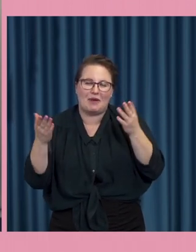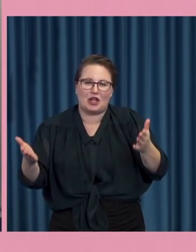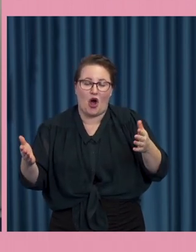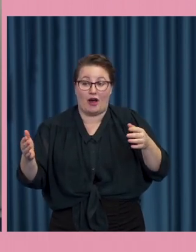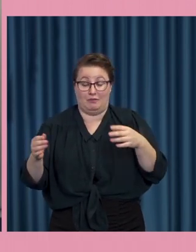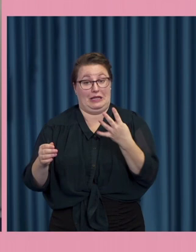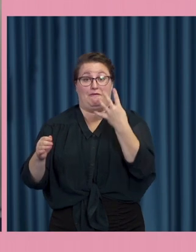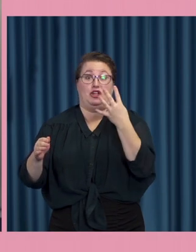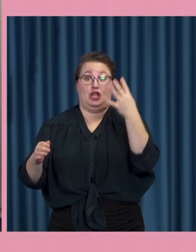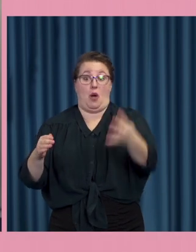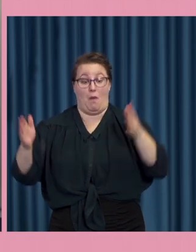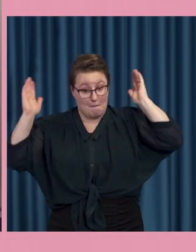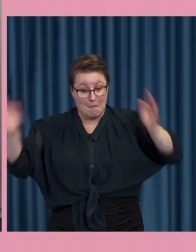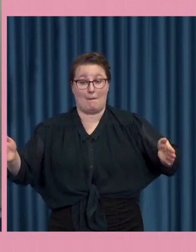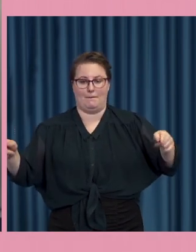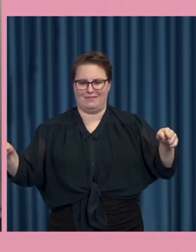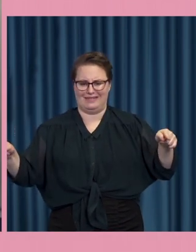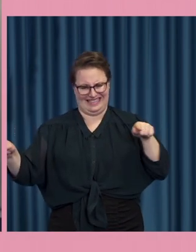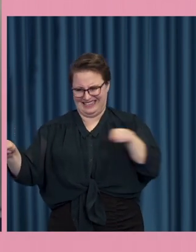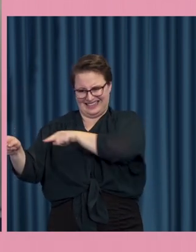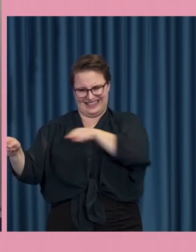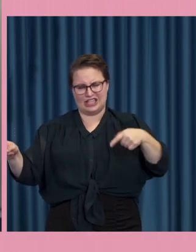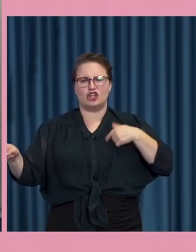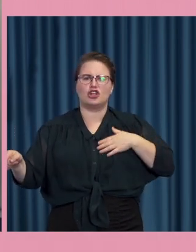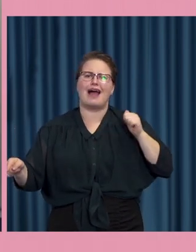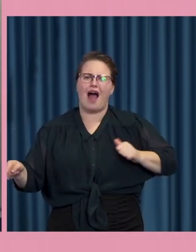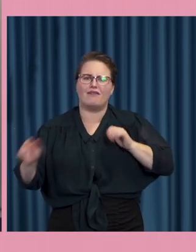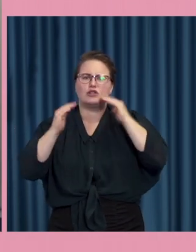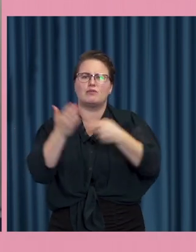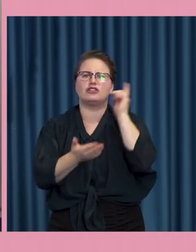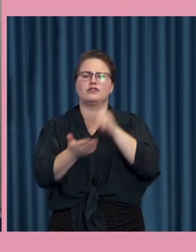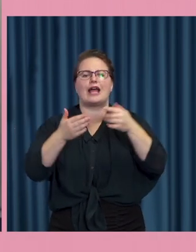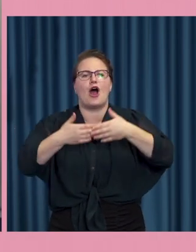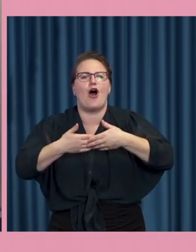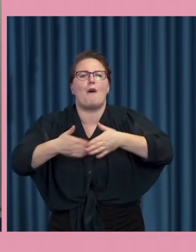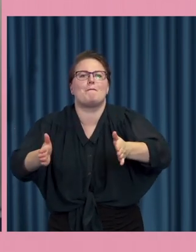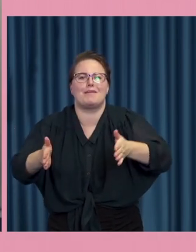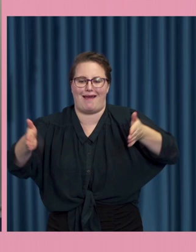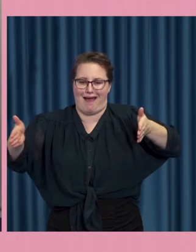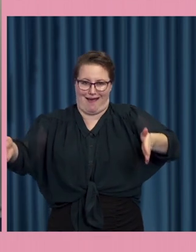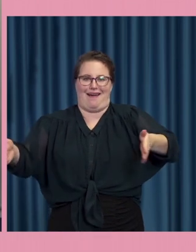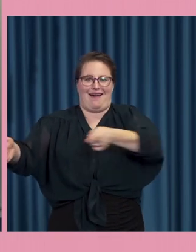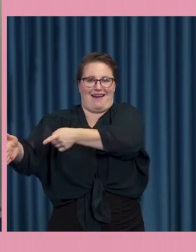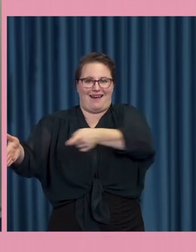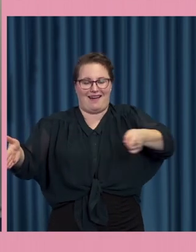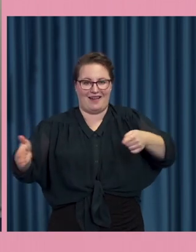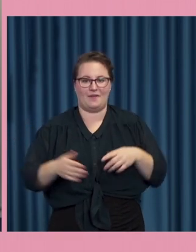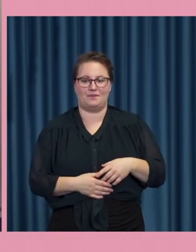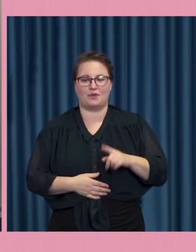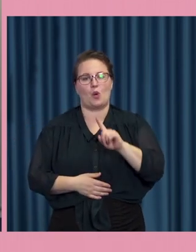hög grad använda sociala medier för att öppna upp för folk men sen är det ju då den fråga som mitt inlägg